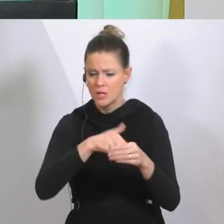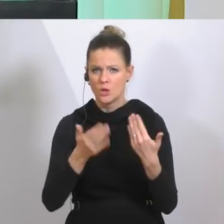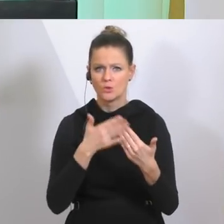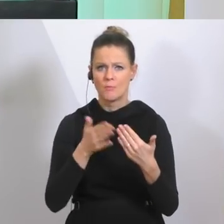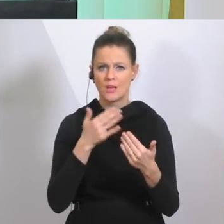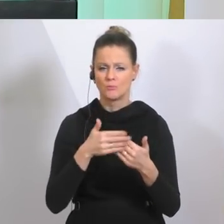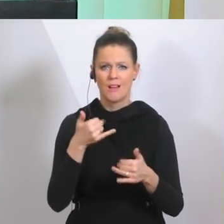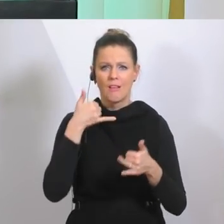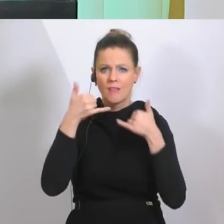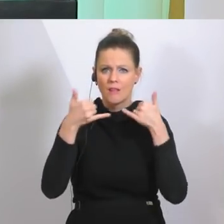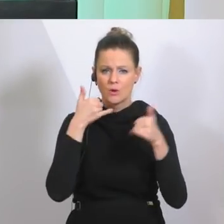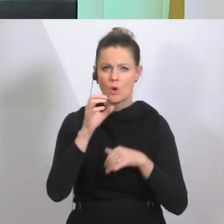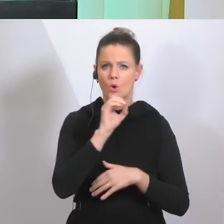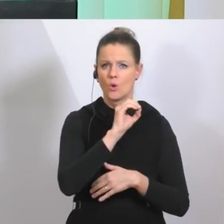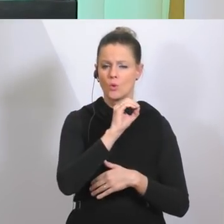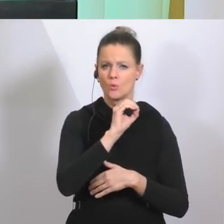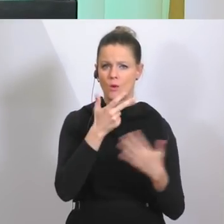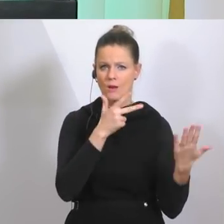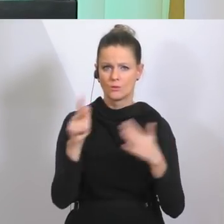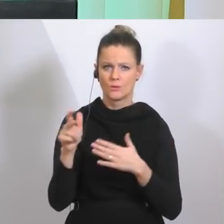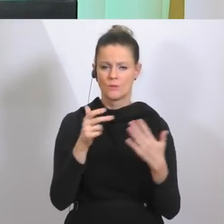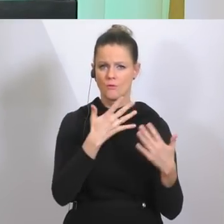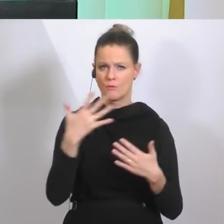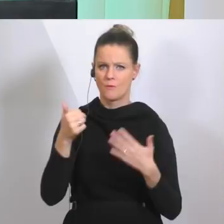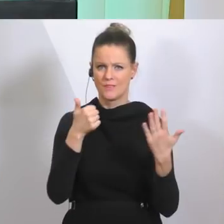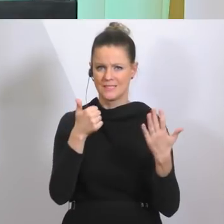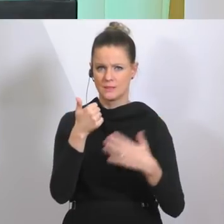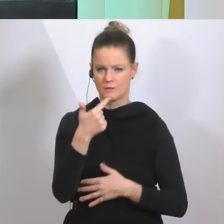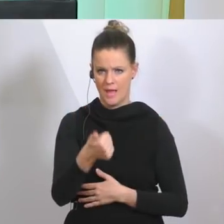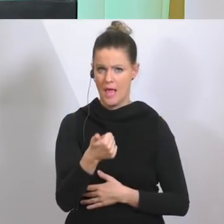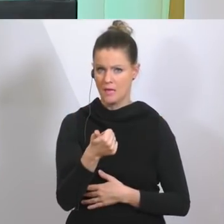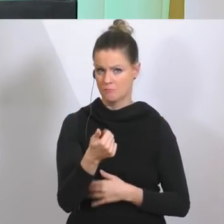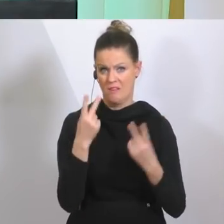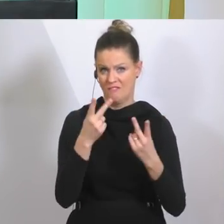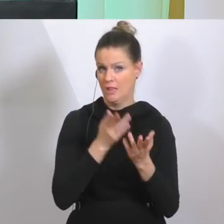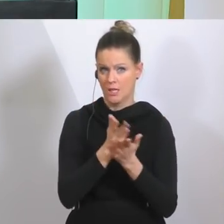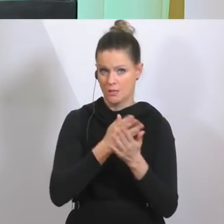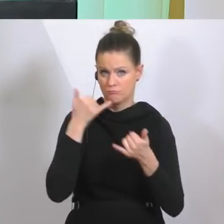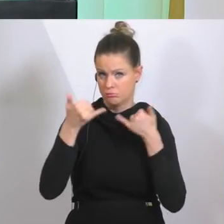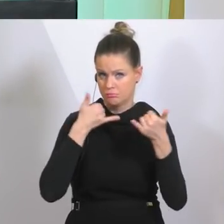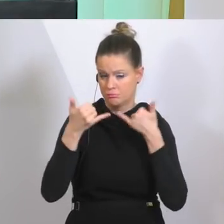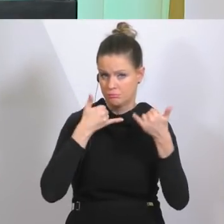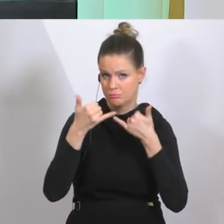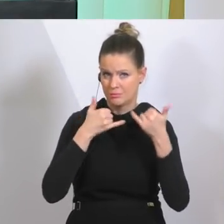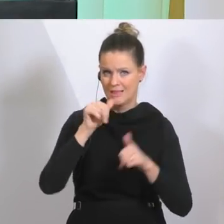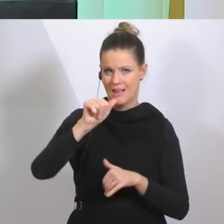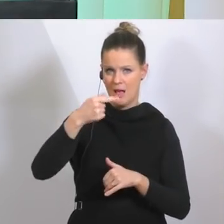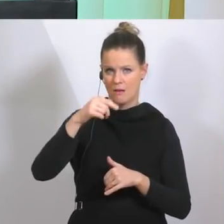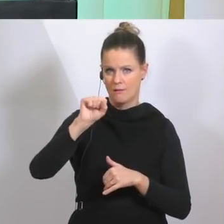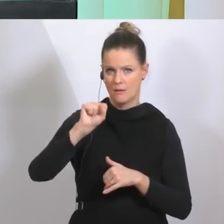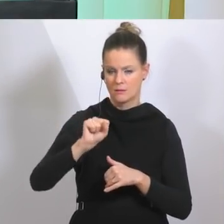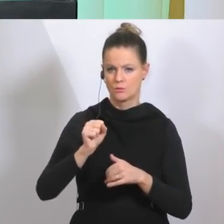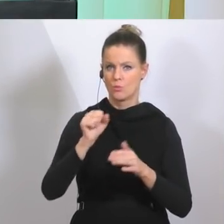Telefonhotline, die 0800 55621-Nummer, leisten da einen wichtigen Dienst und unterstützen da die AGES dabei.